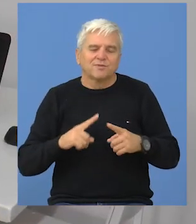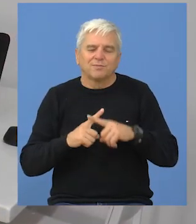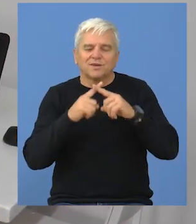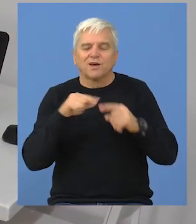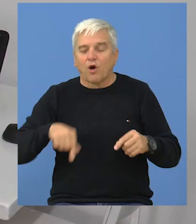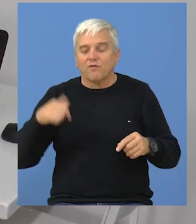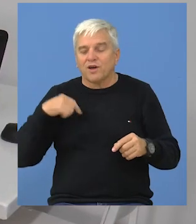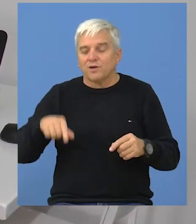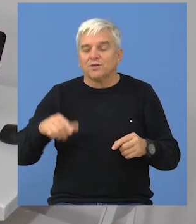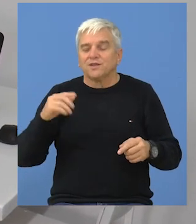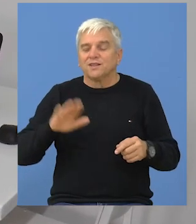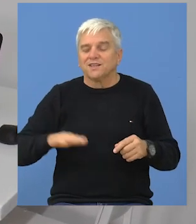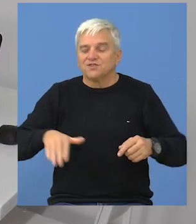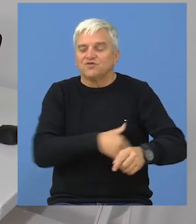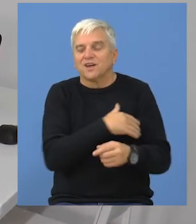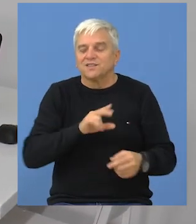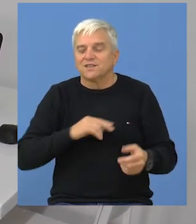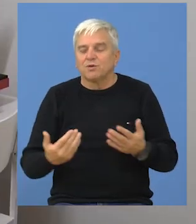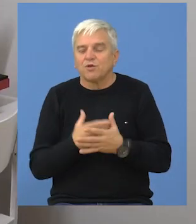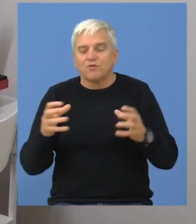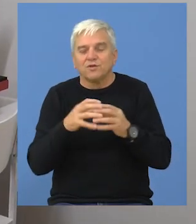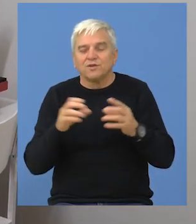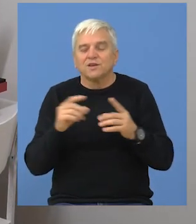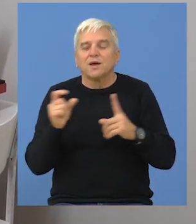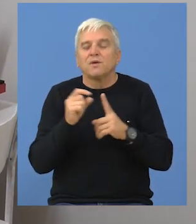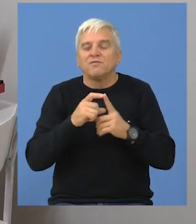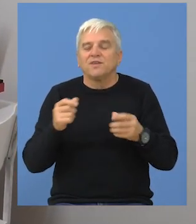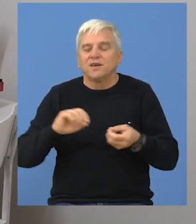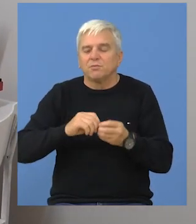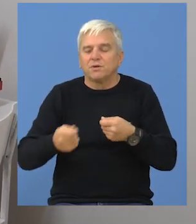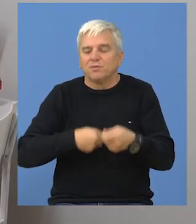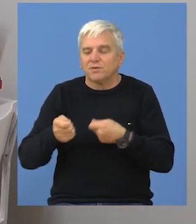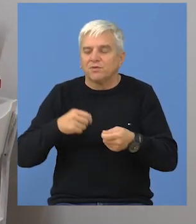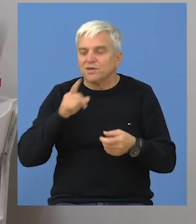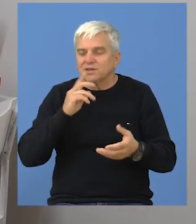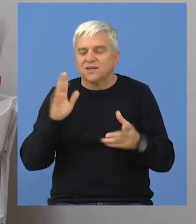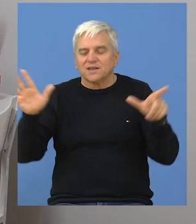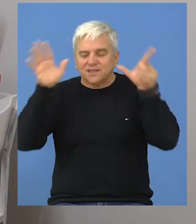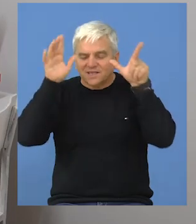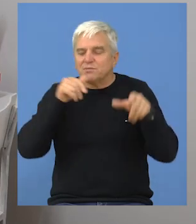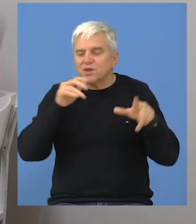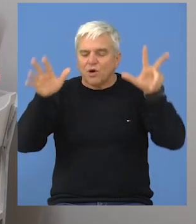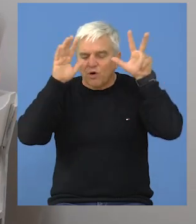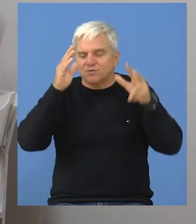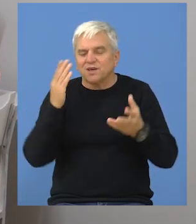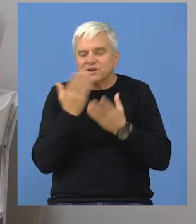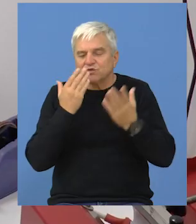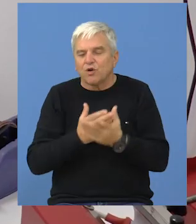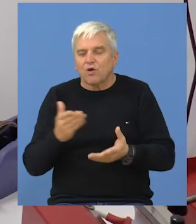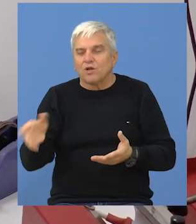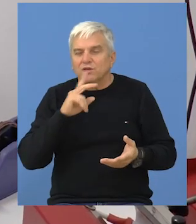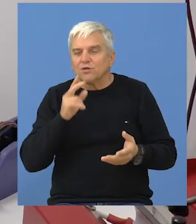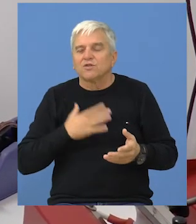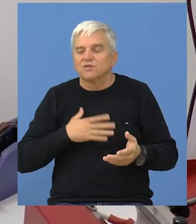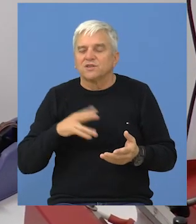školske godine džaci na raspolaganju imaju i novu sekciju Pefi Biznis namenjenu učenicima sedmih i osmih razreda